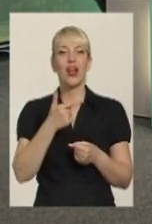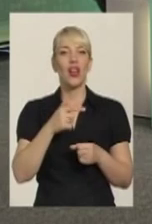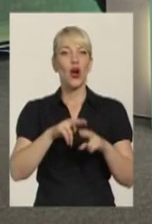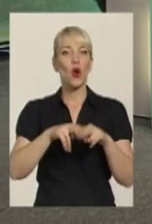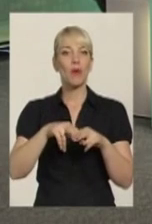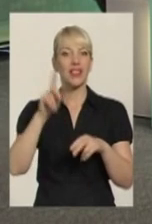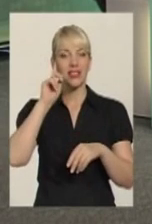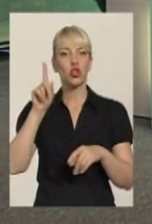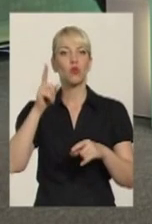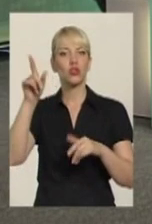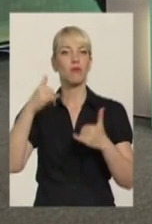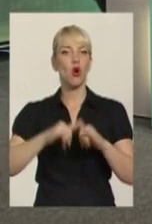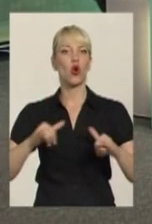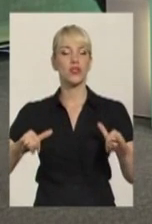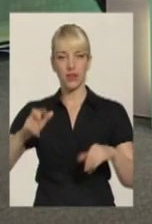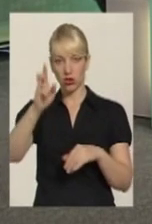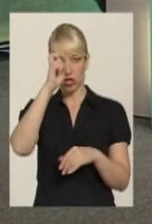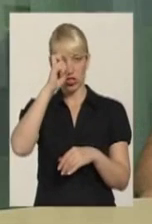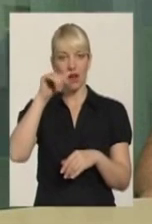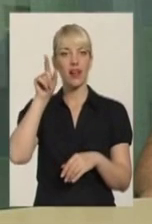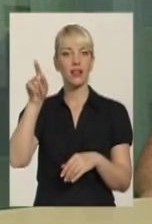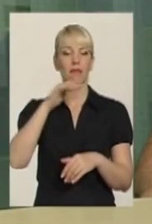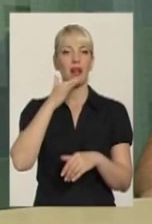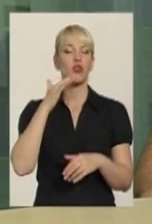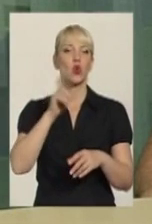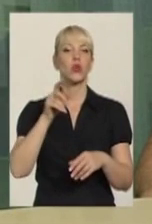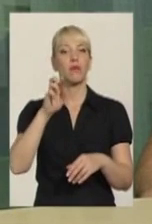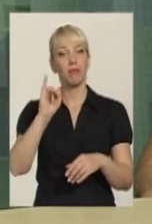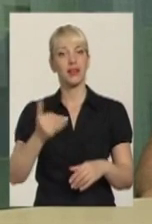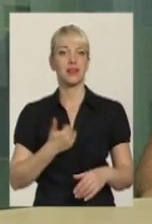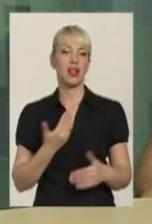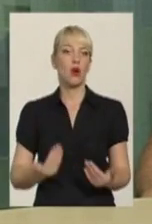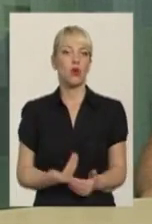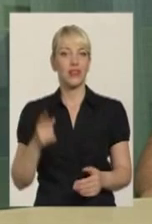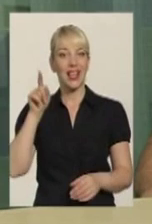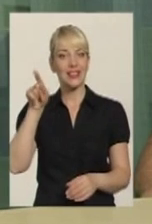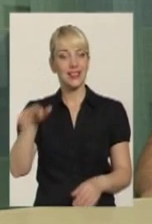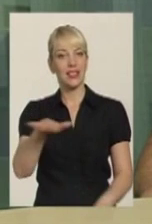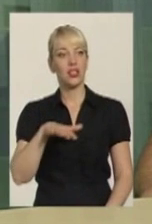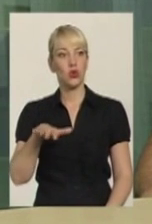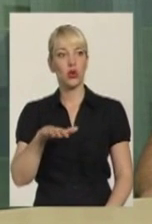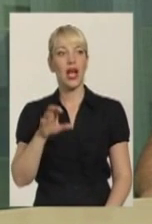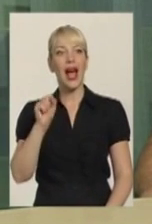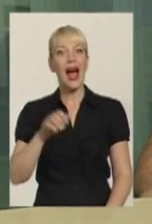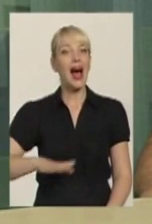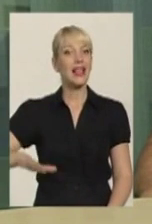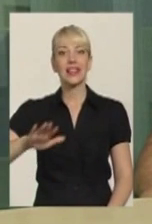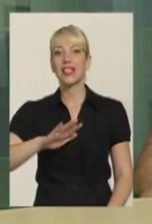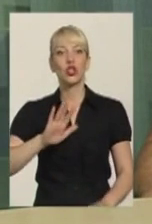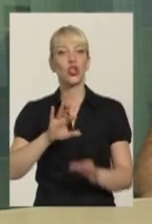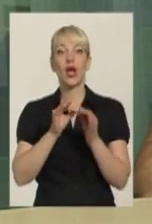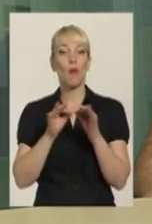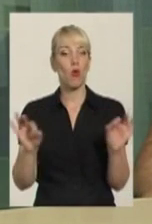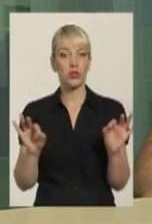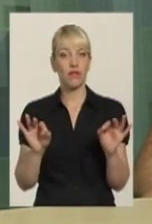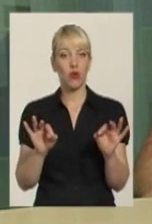це розвинута держава, і сьогодні дуже багато людей хотіли би там проживати, на тій території, але території не дозволяють для того, щоб зробити.